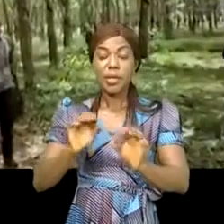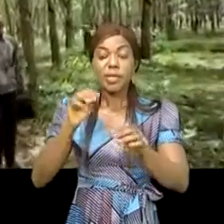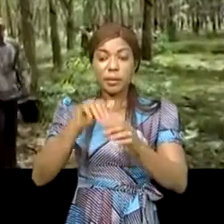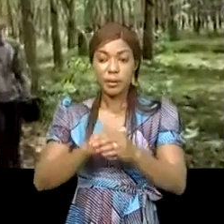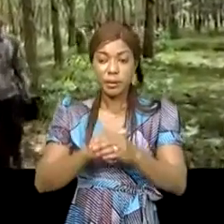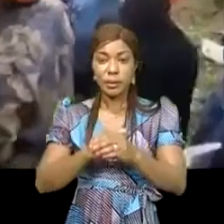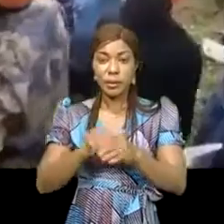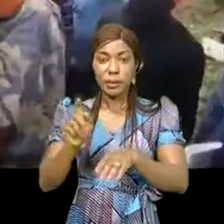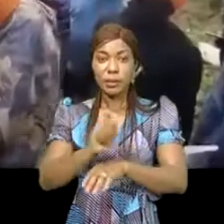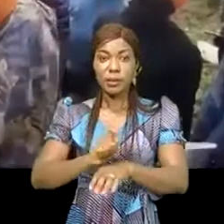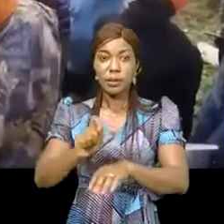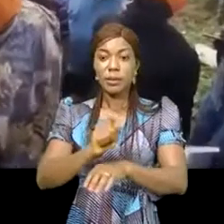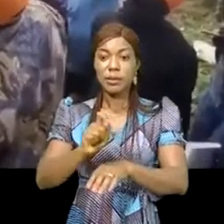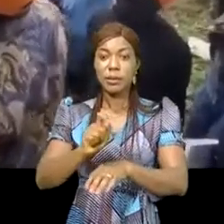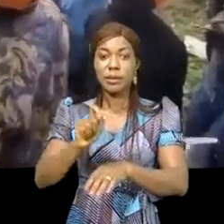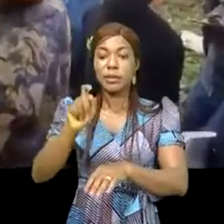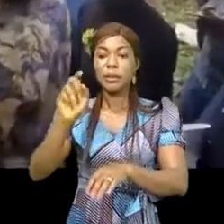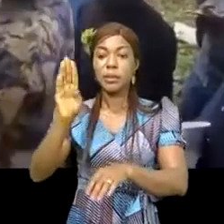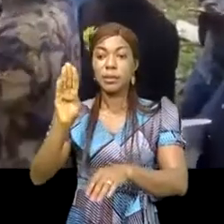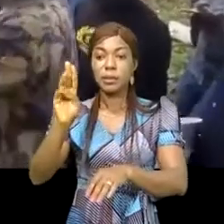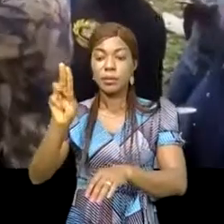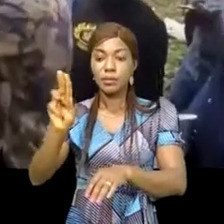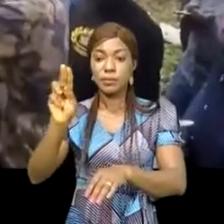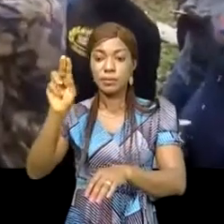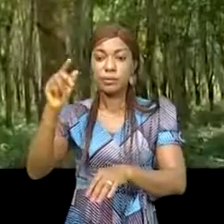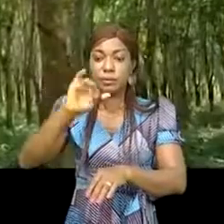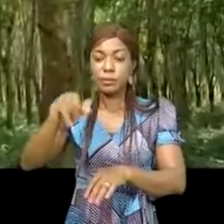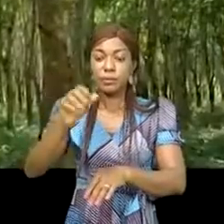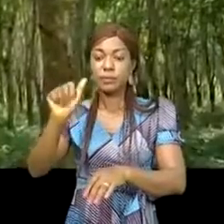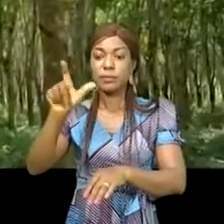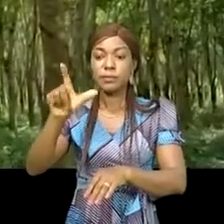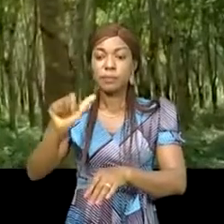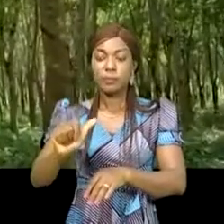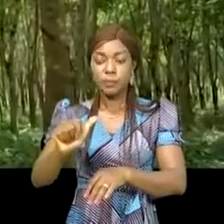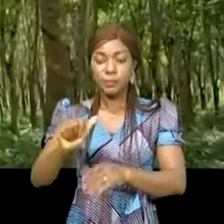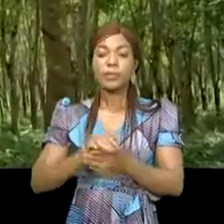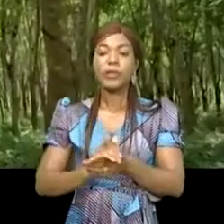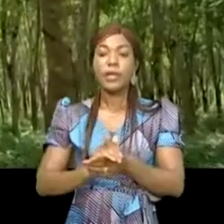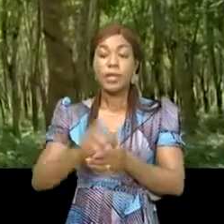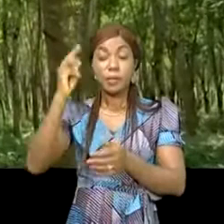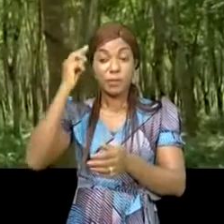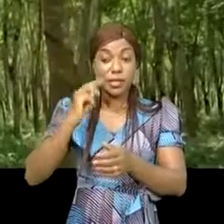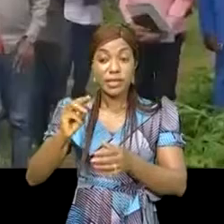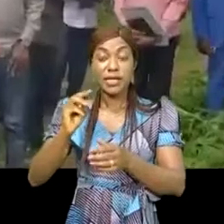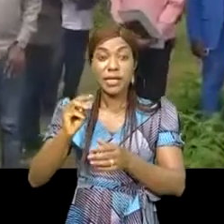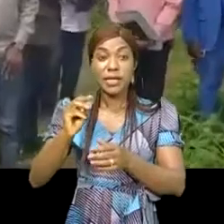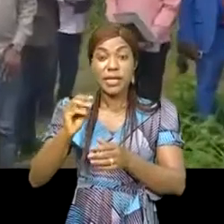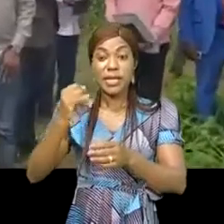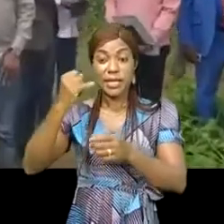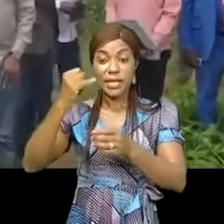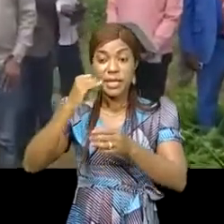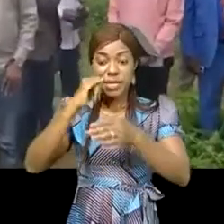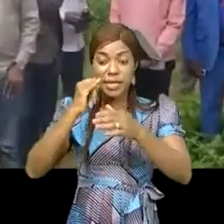de Boudjala. Après la mission d'inspection effectuée par le ministre de l'Industrie accompagnée des experts de l'AZES et du